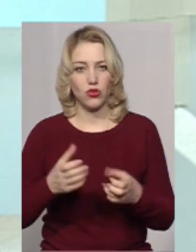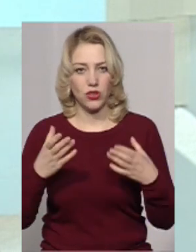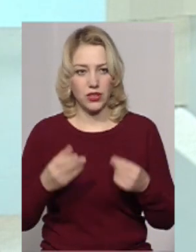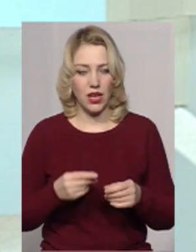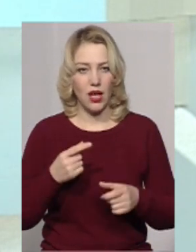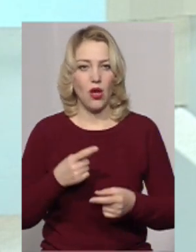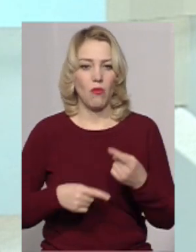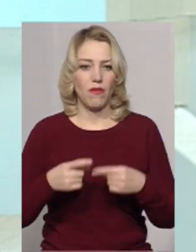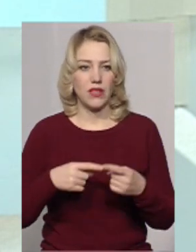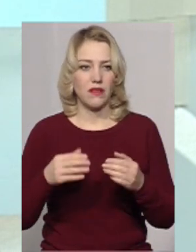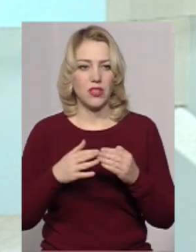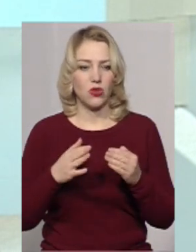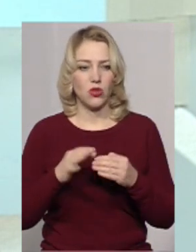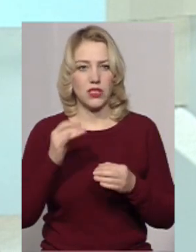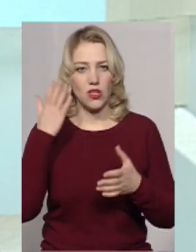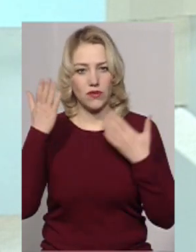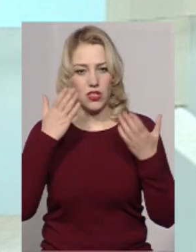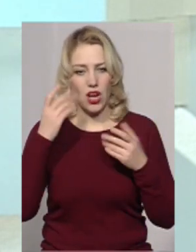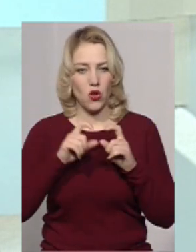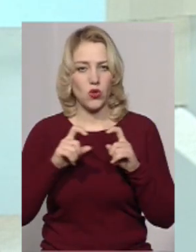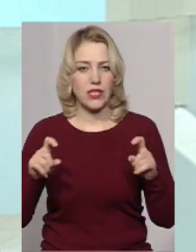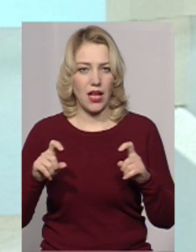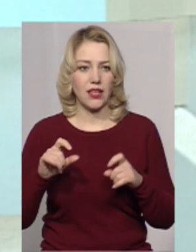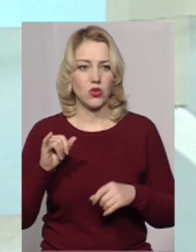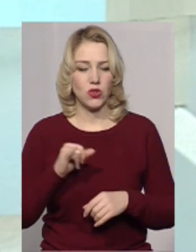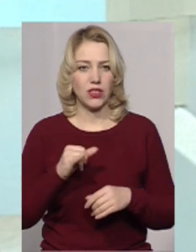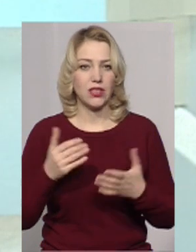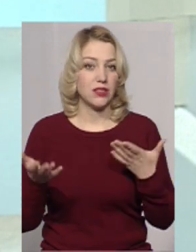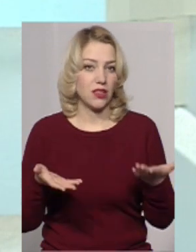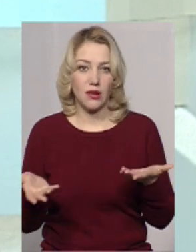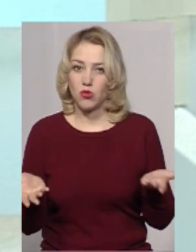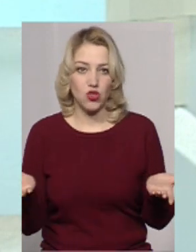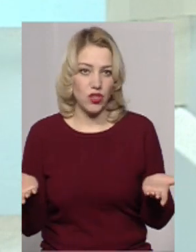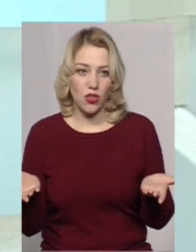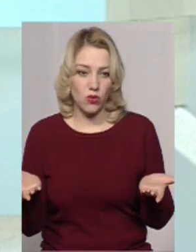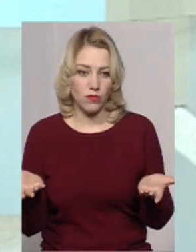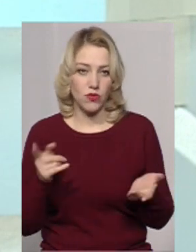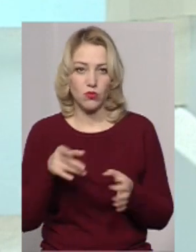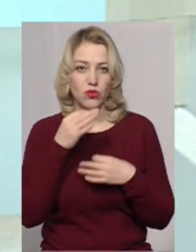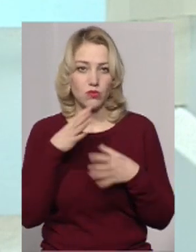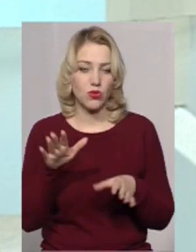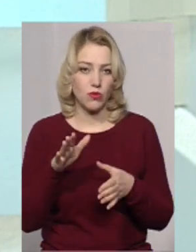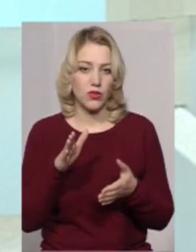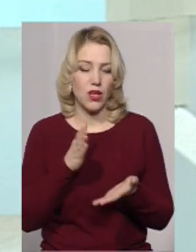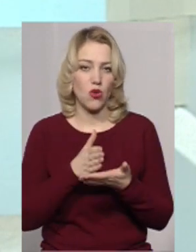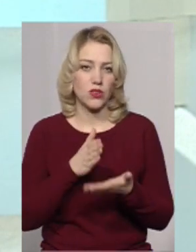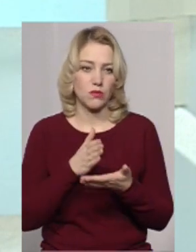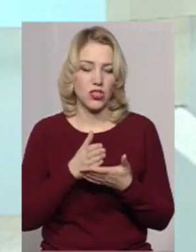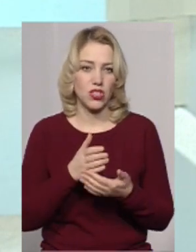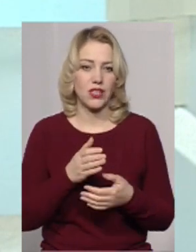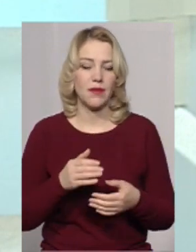повертався додому з розважального закладу, і якимось чином, скажімо, йому не сподобалося розміщення